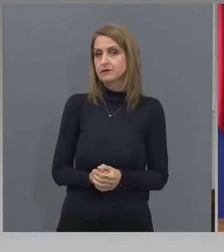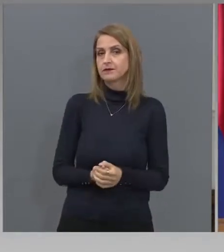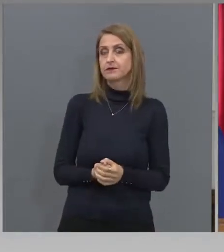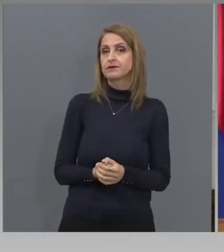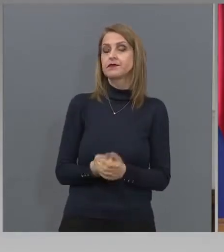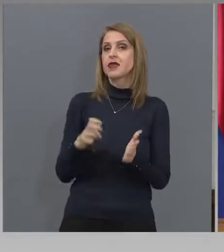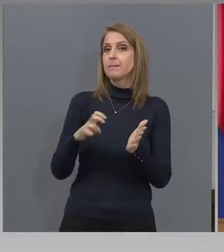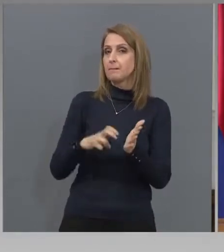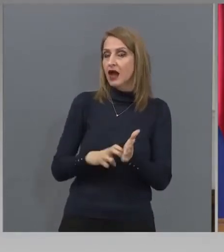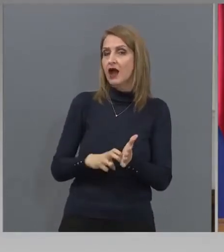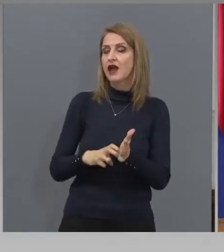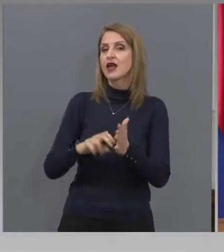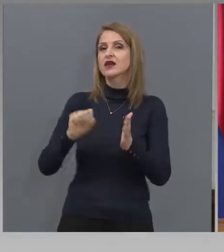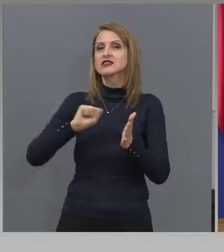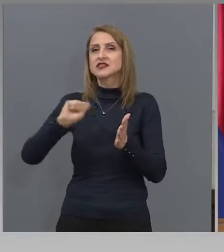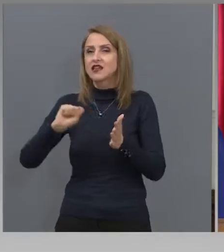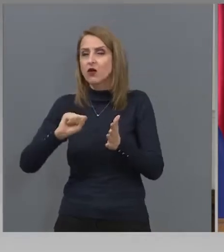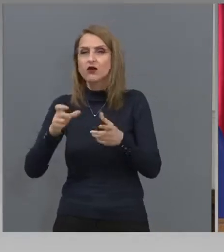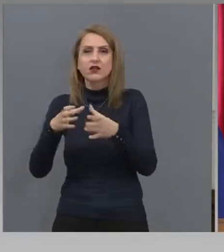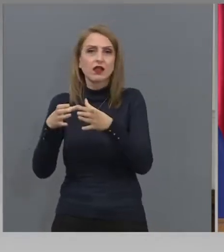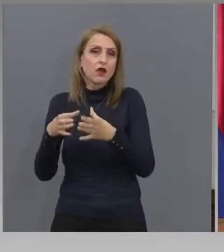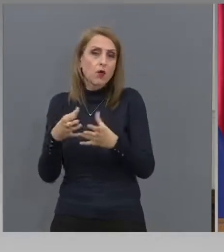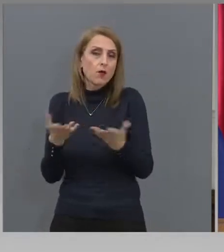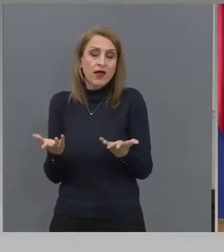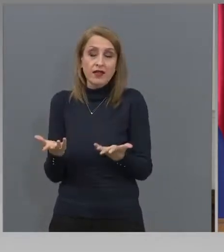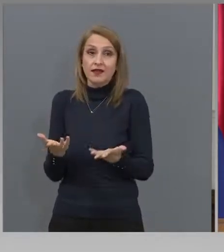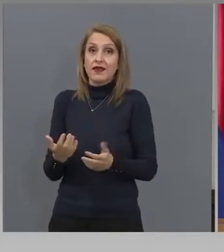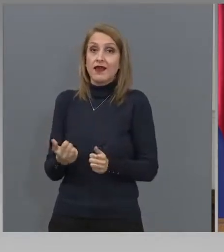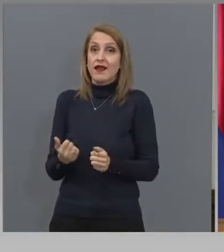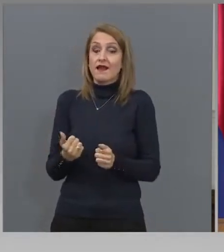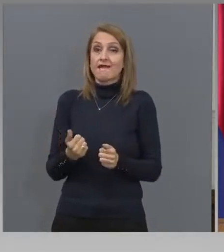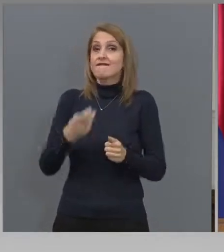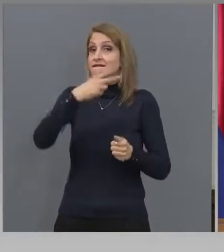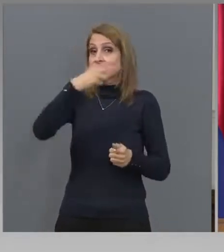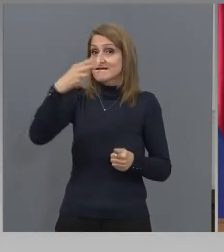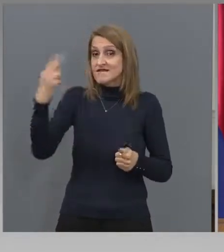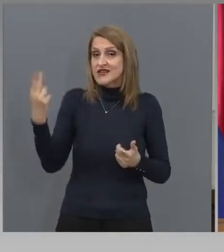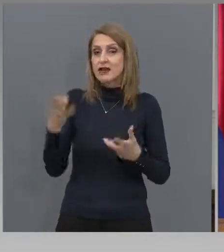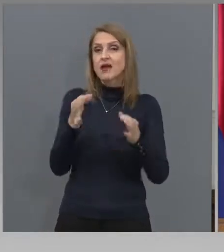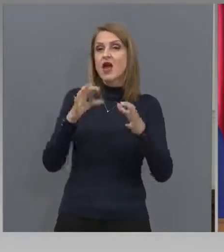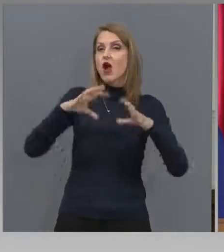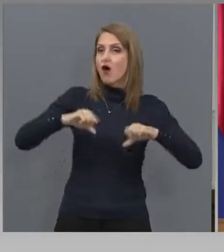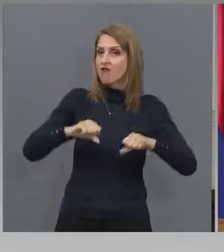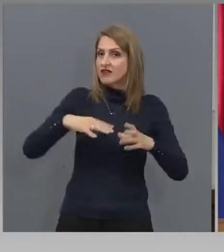банки, застрахователни компании, фирми, офиси.